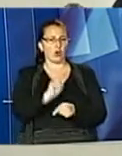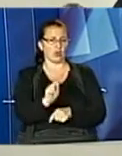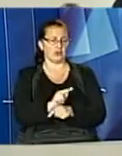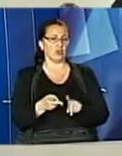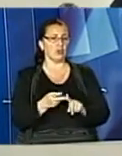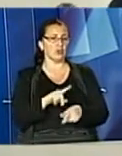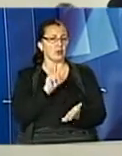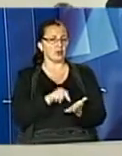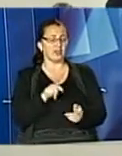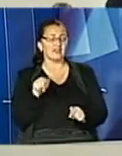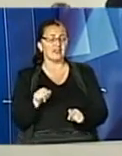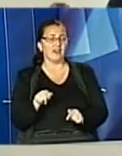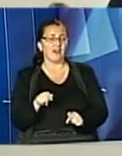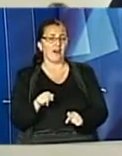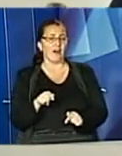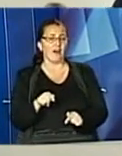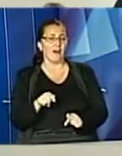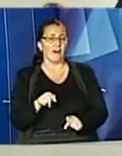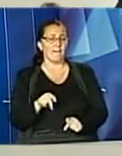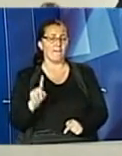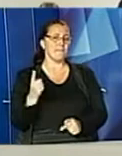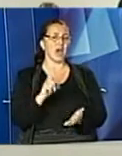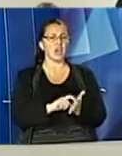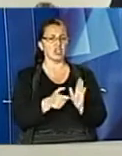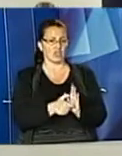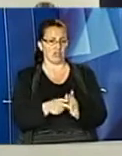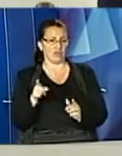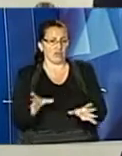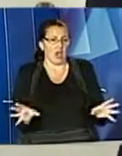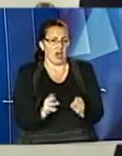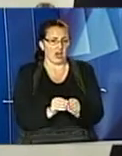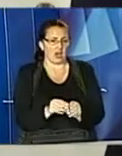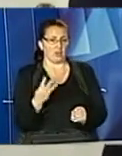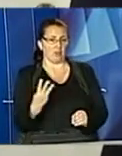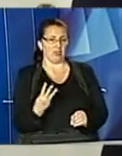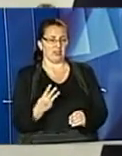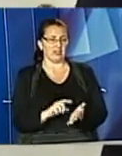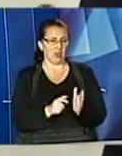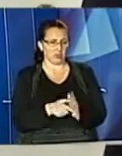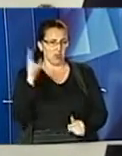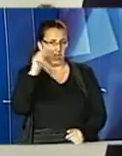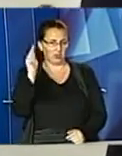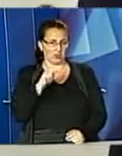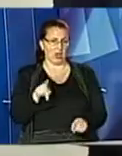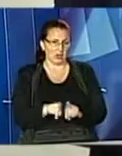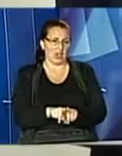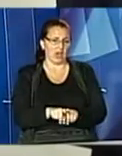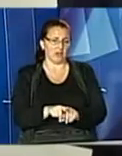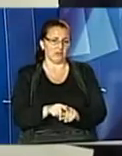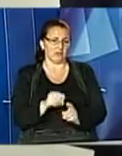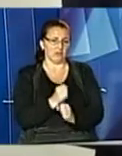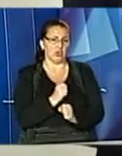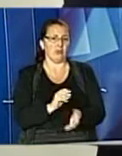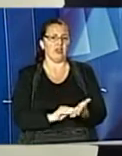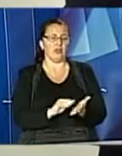найбільше булить за тих першачків, які підуть разом вчаться з третім класом, тому що так побудована програма в малокомплектних школах. Станом на